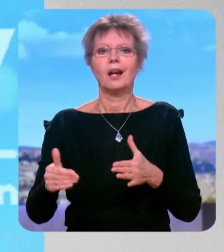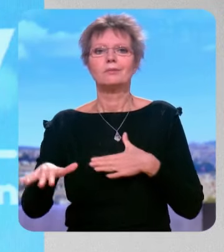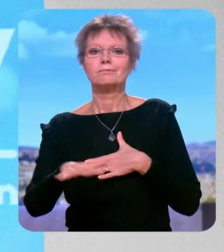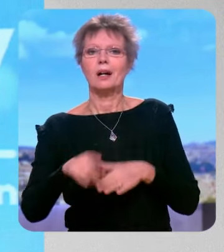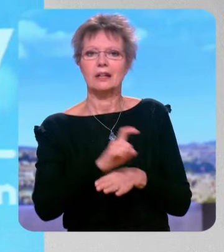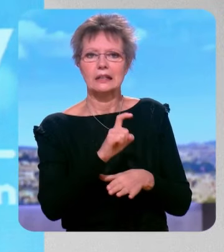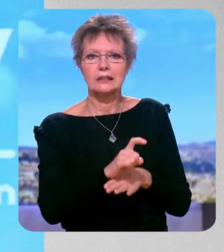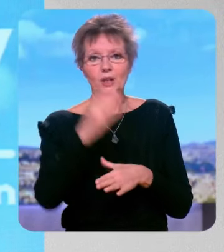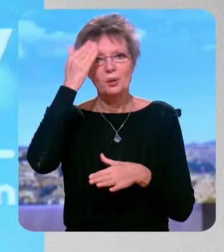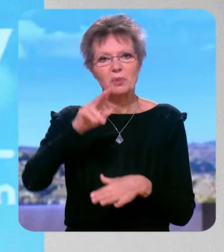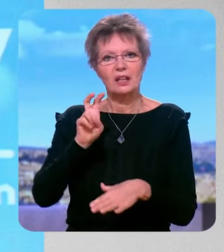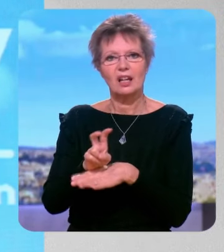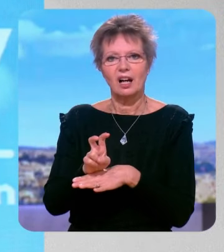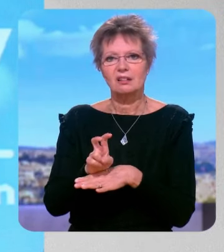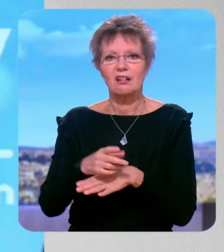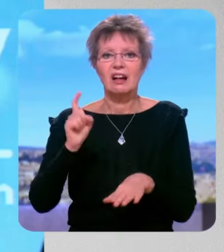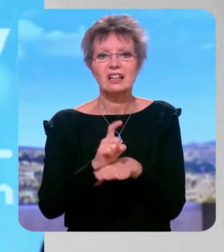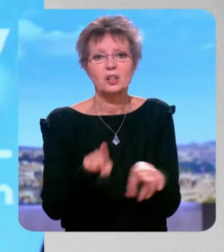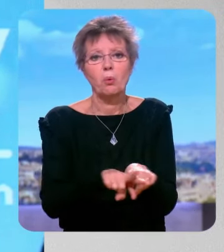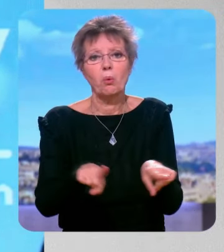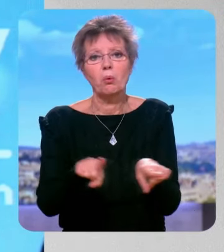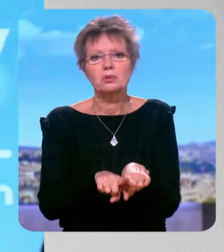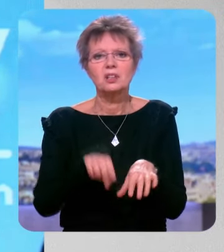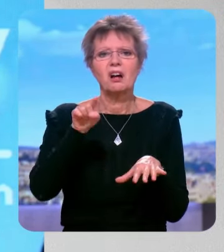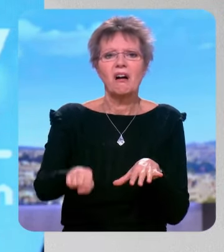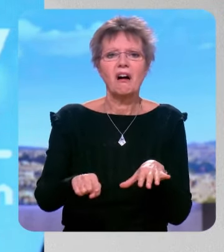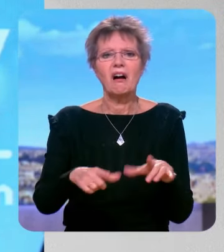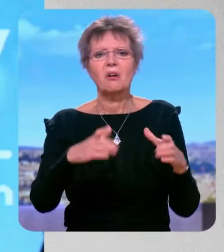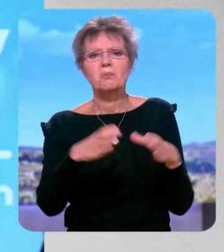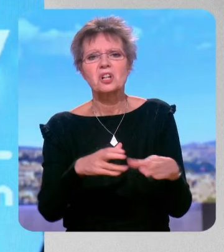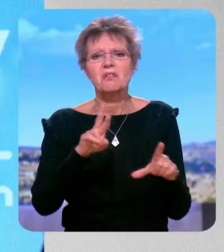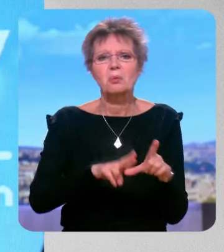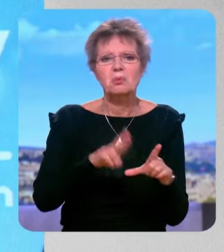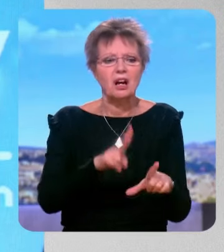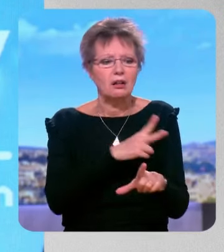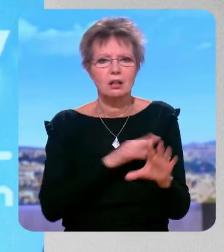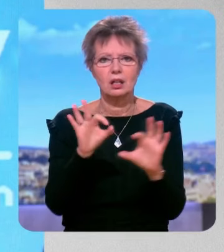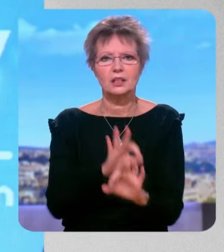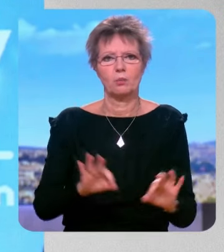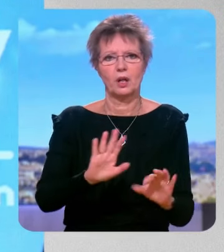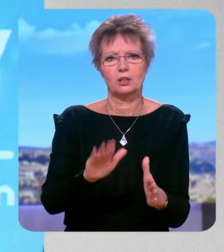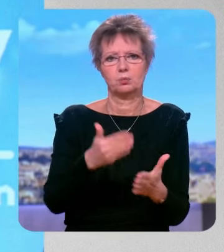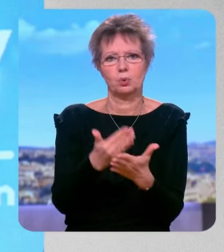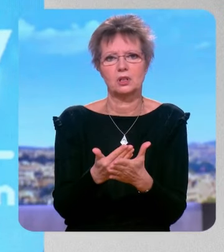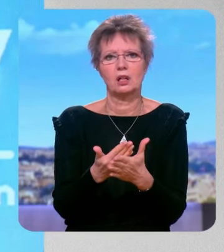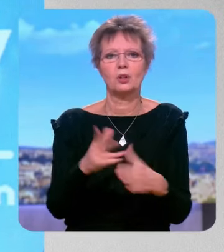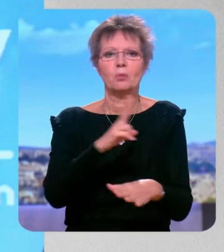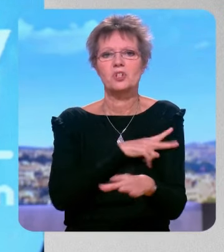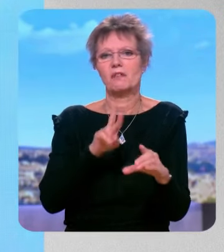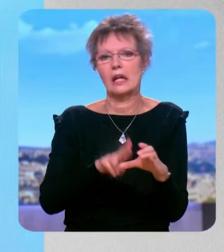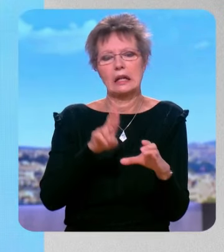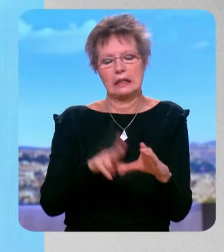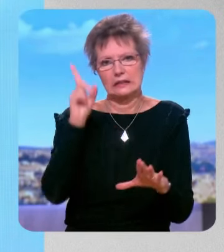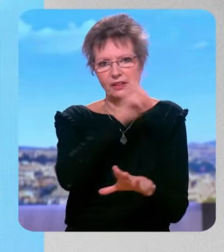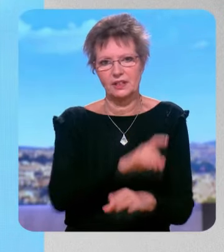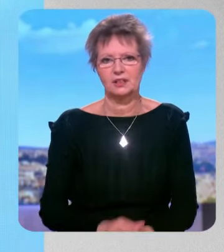l'a exclu il ne l'aurait pas exclu on aurait dit regardez ce parti paravolo il n'y plus de chef etc donc je pense qu'éric ciotti était dans une situation impossible ça n